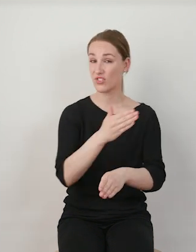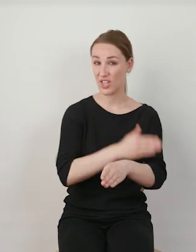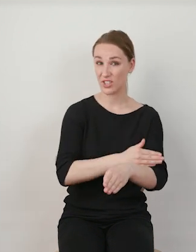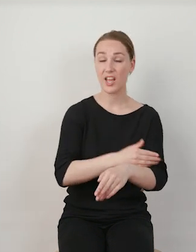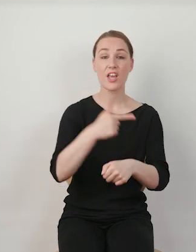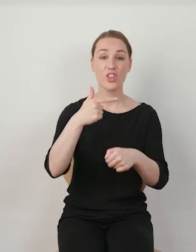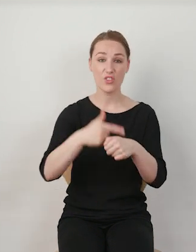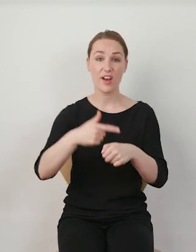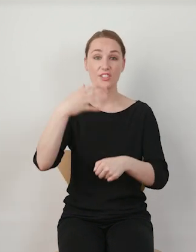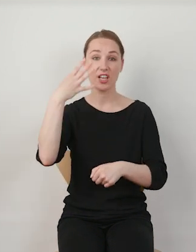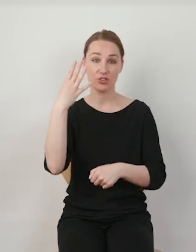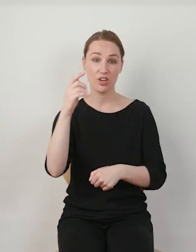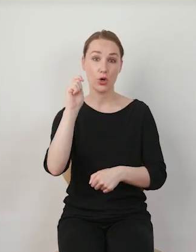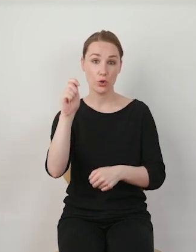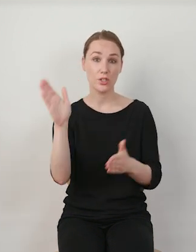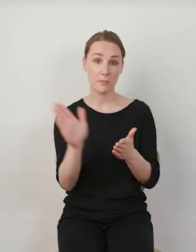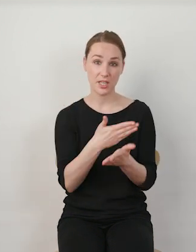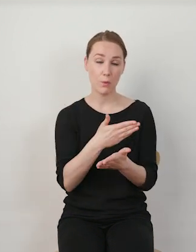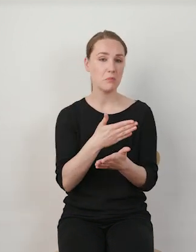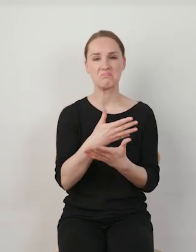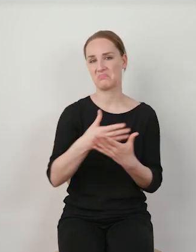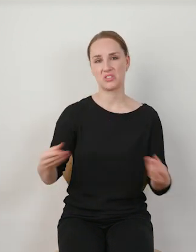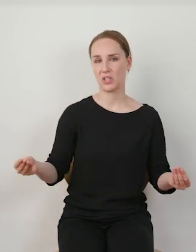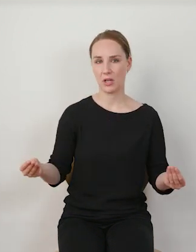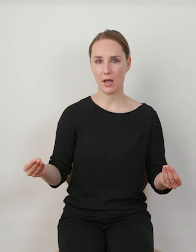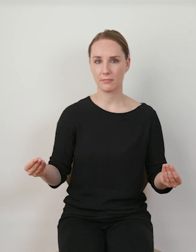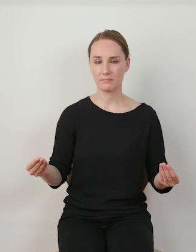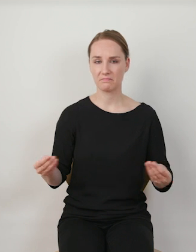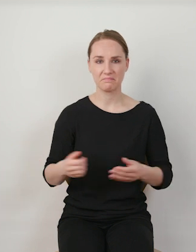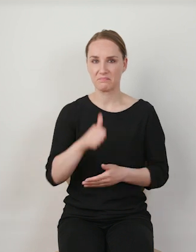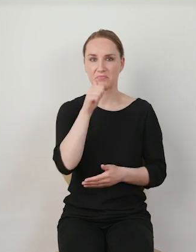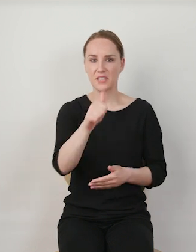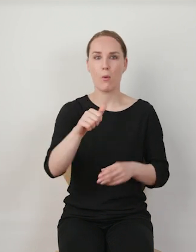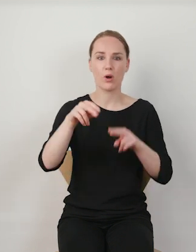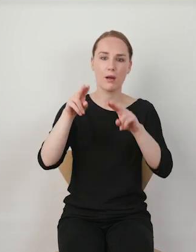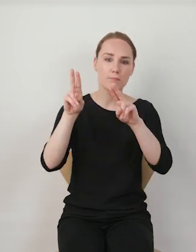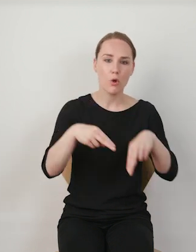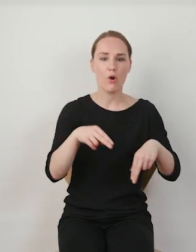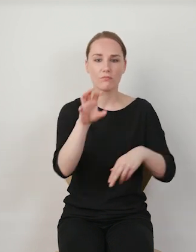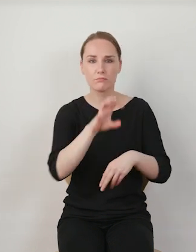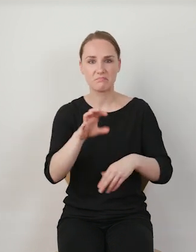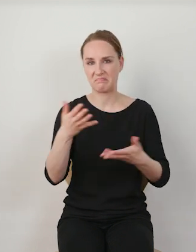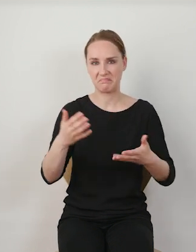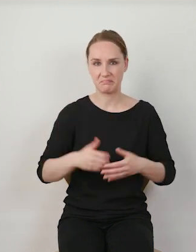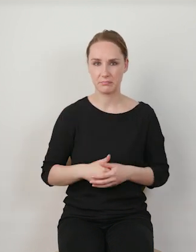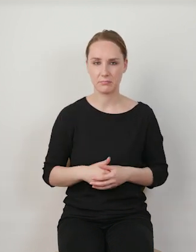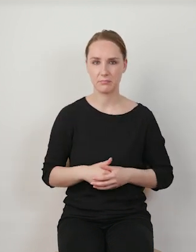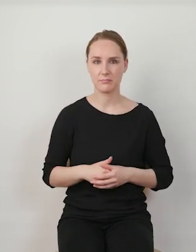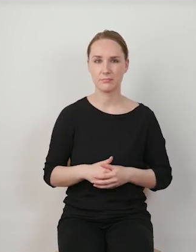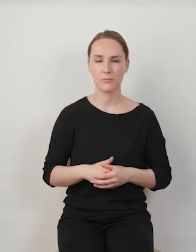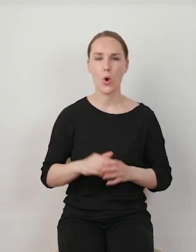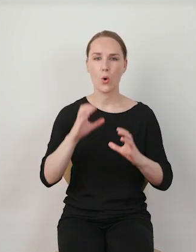24 godzinach, ta relacja po prostu znikała i nie można było do niej wrócić. Komunikacja była